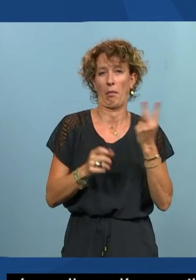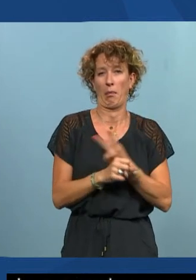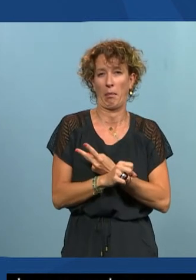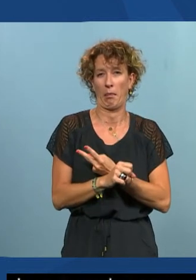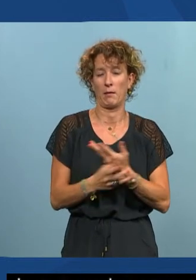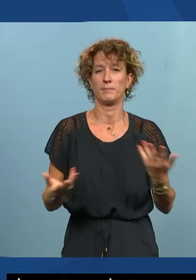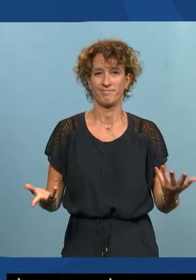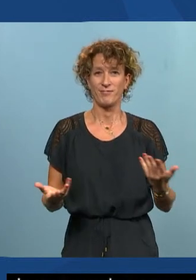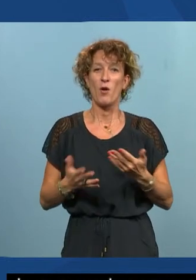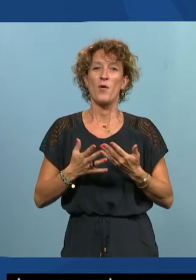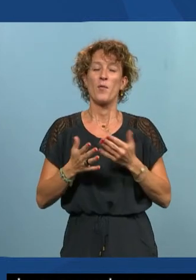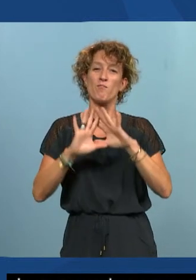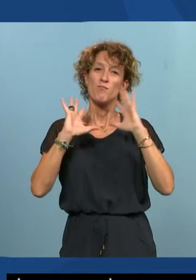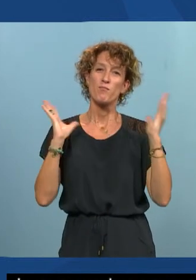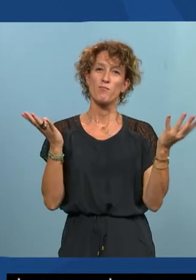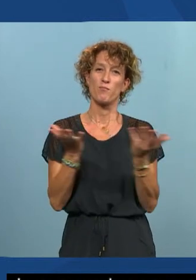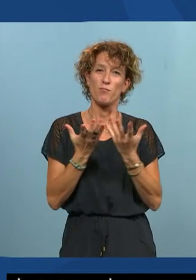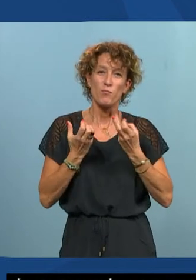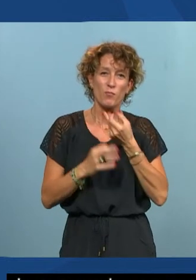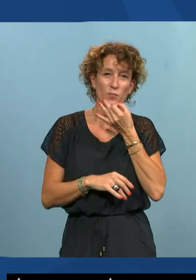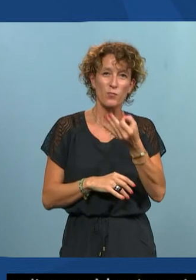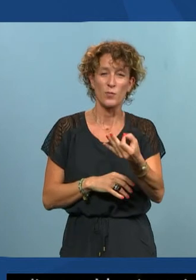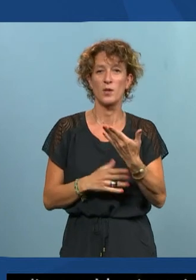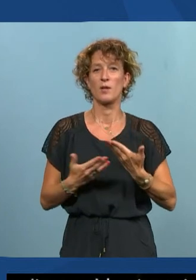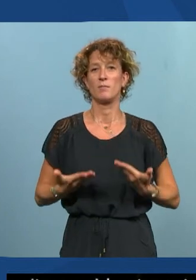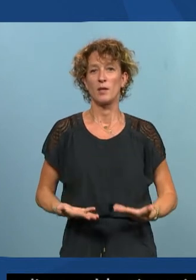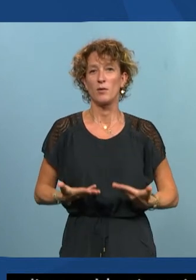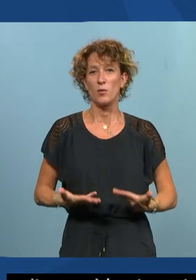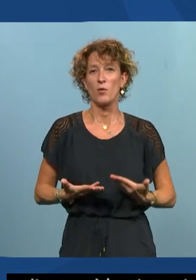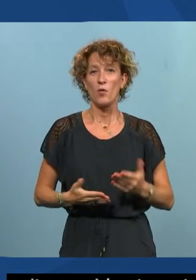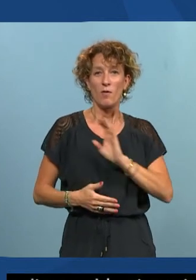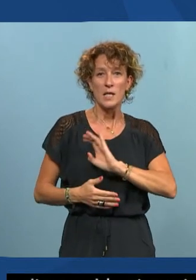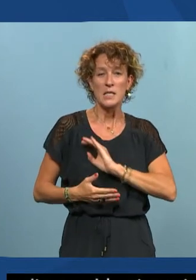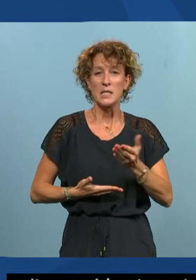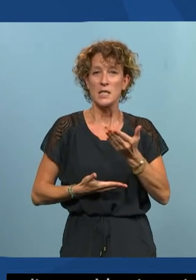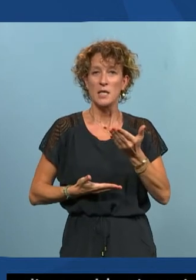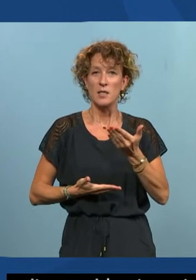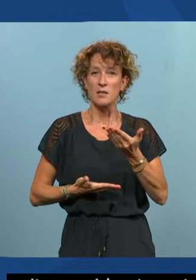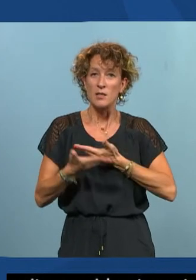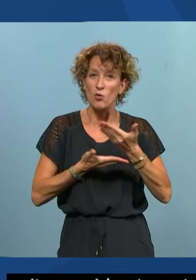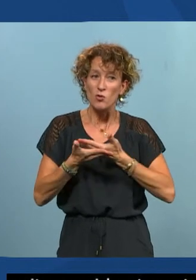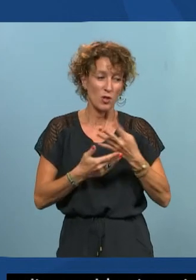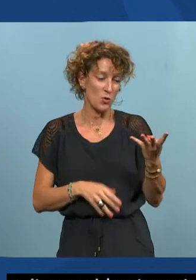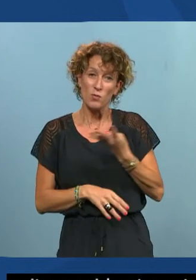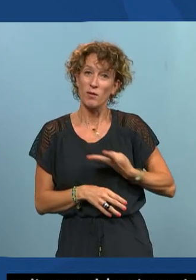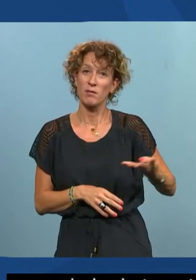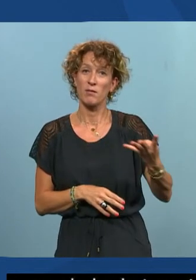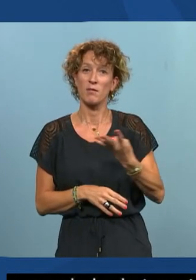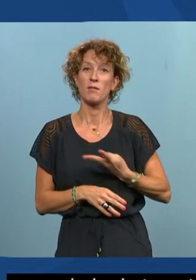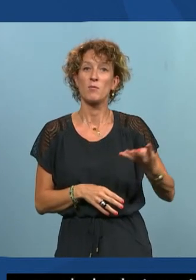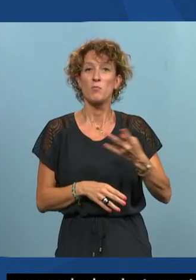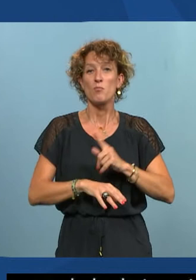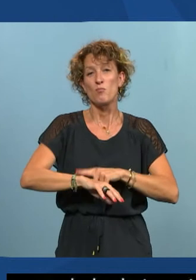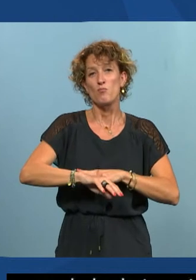vous dire maintenant on va on va essayer d'échanger tous les quatre sur pendant